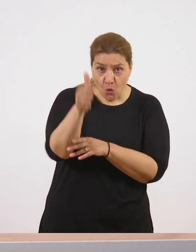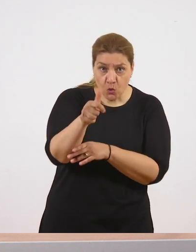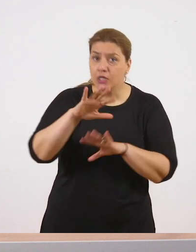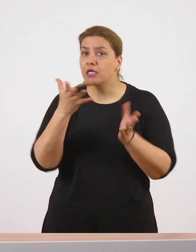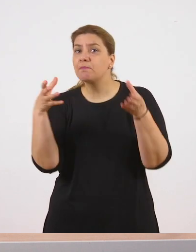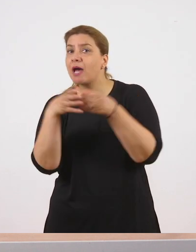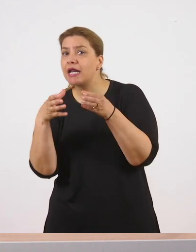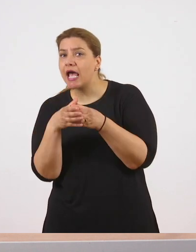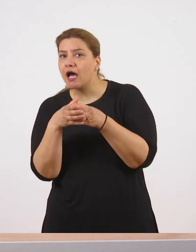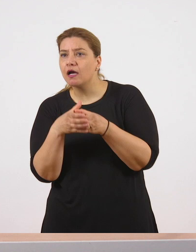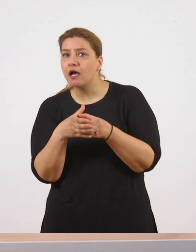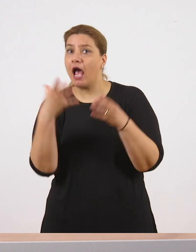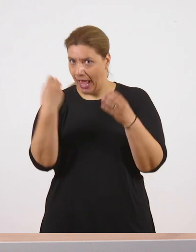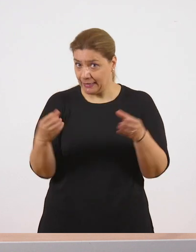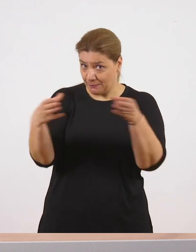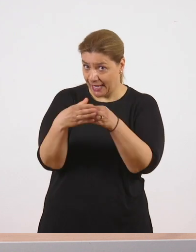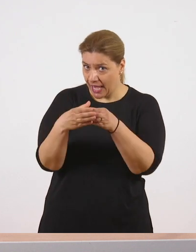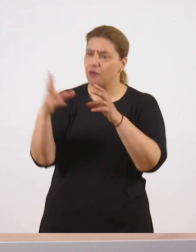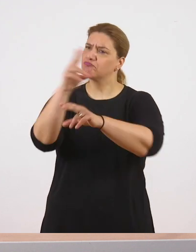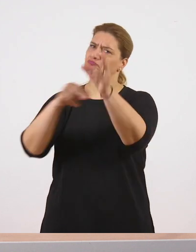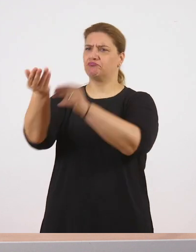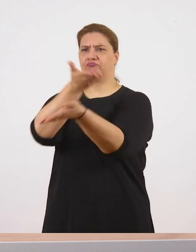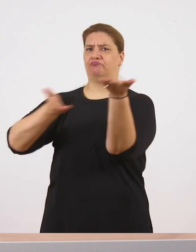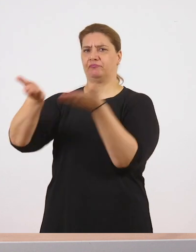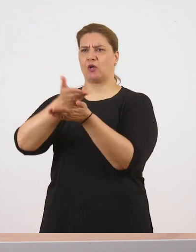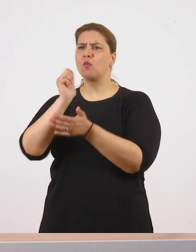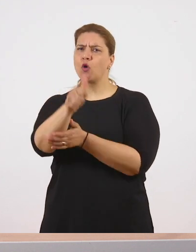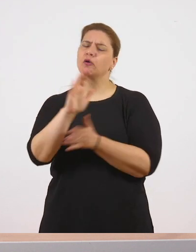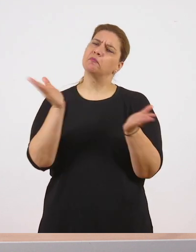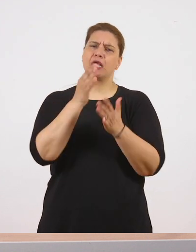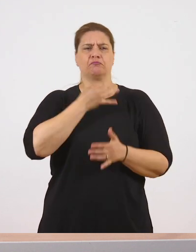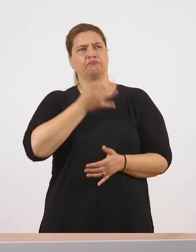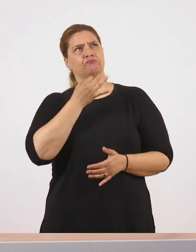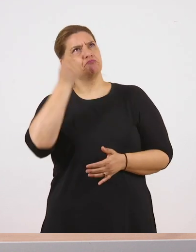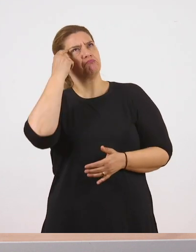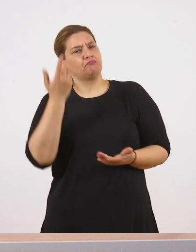παρέα, ανταλλάξτε απόψεις. Αν είστε μόνοι, πείτε το στον εαυτό σας.